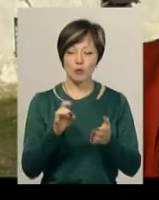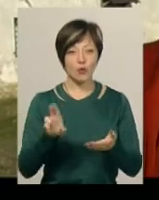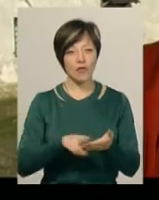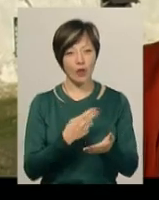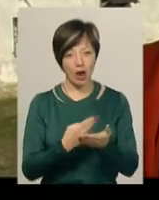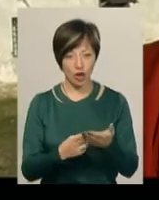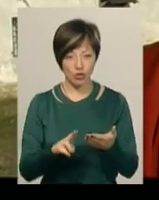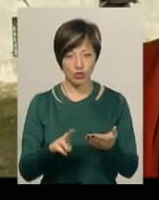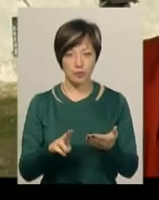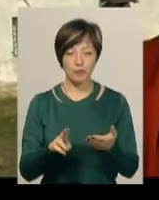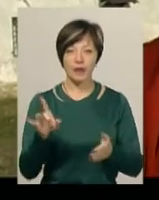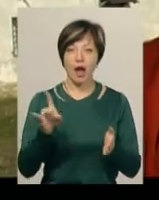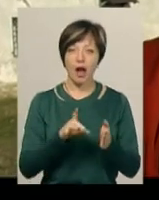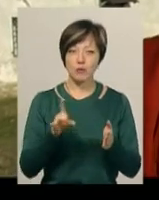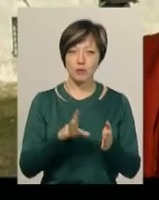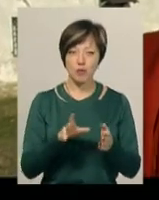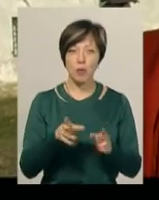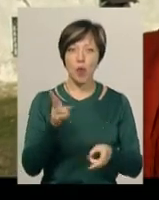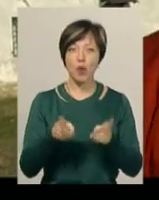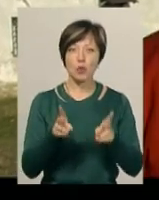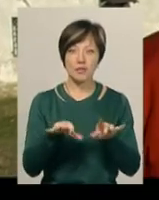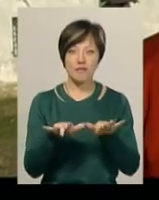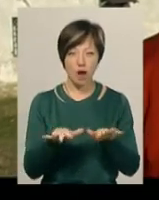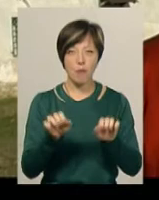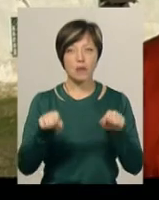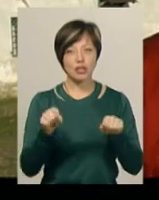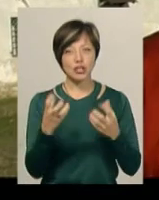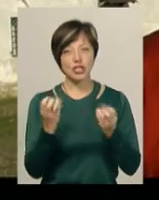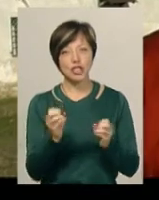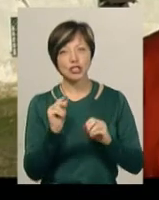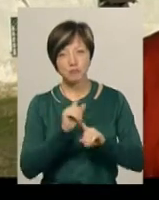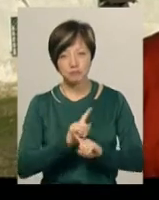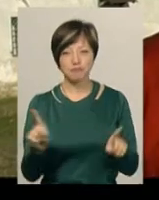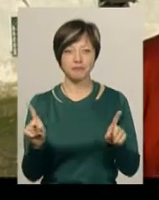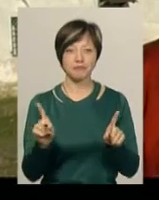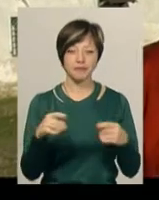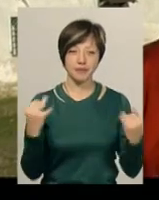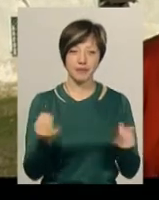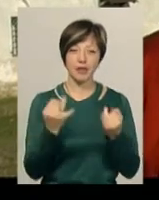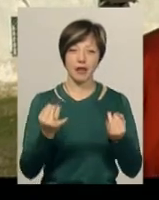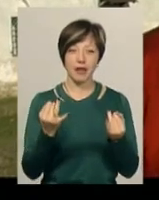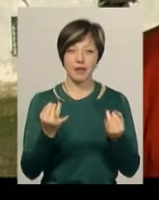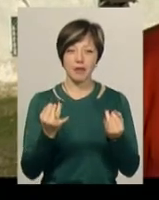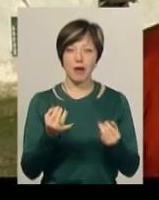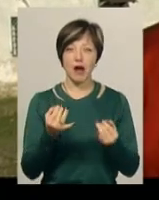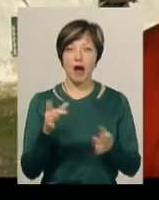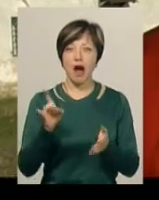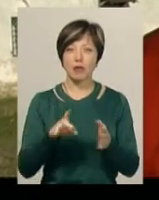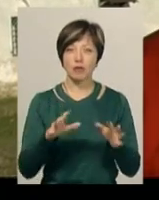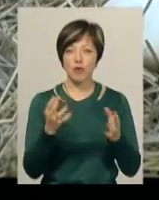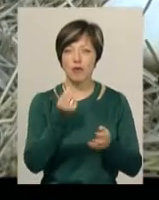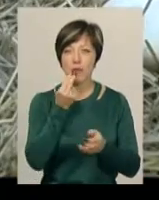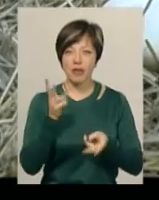кашею, гарбузовим узваром, можливо ще чимось таким цікавими гарбузовими